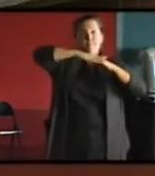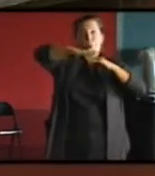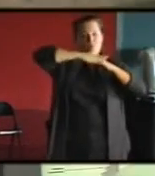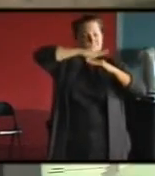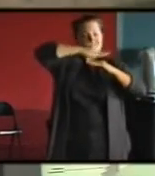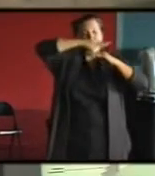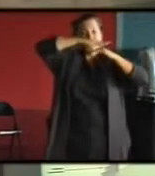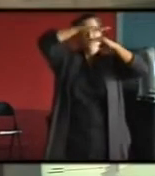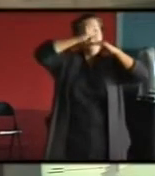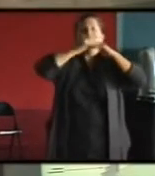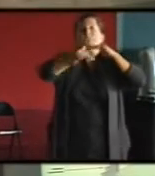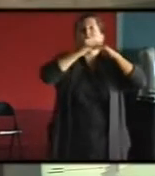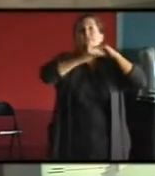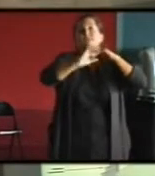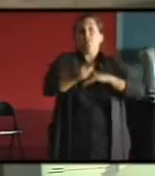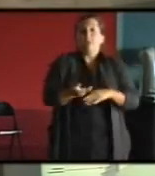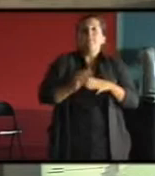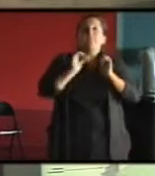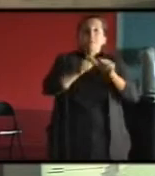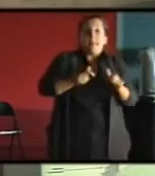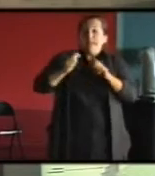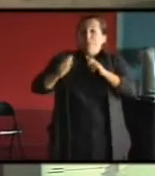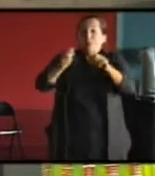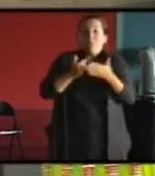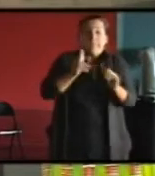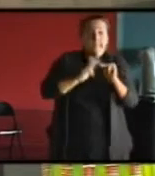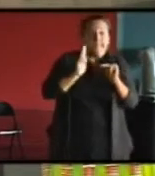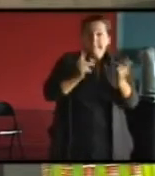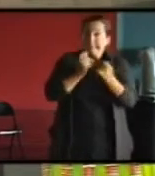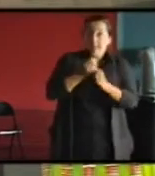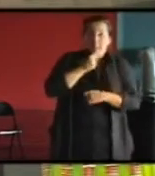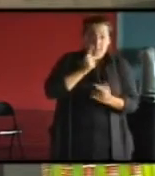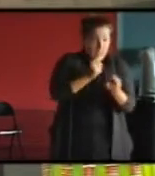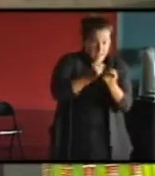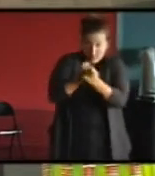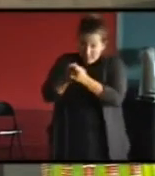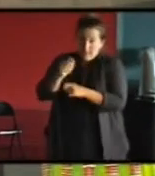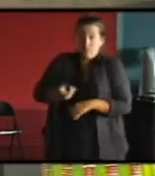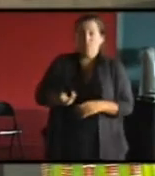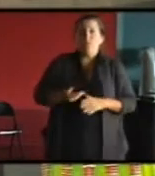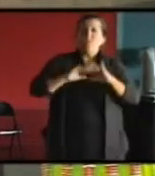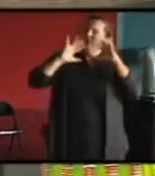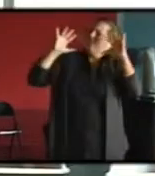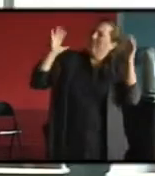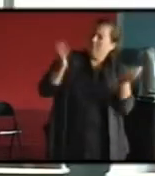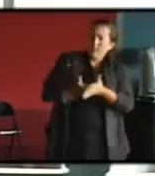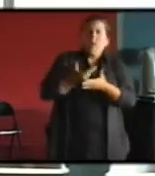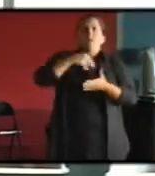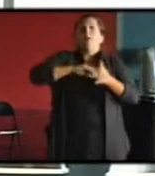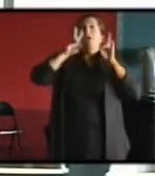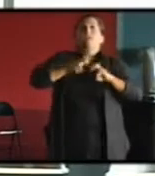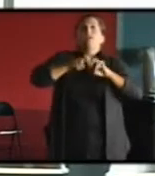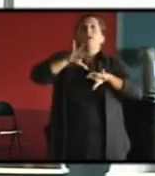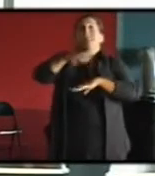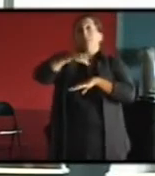Et donc, on voit bien que selon le type de bâtiment, on ne va pas pouvoir utiliser la même chose. Donc, tout ça plaide au bout de l'analyse de